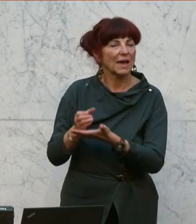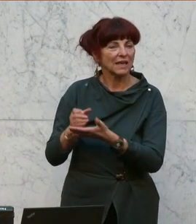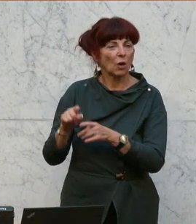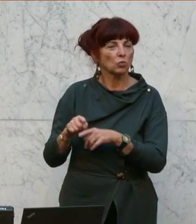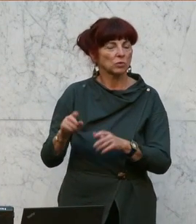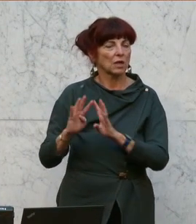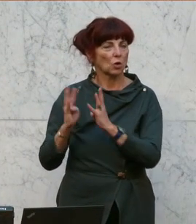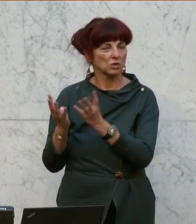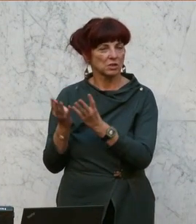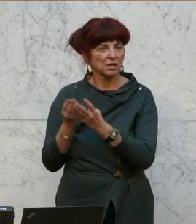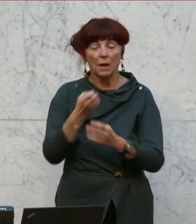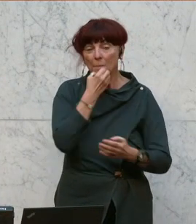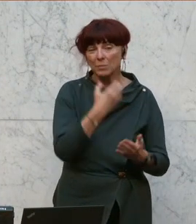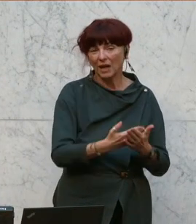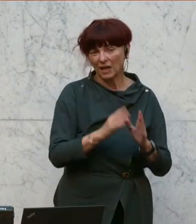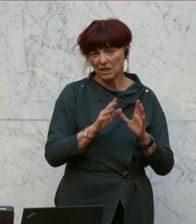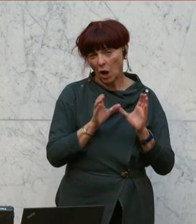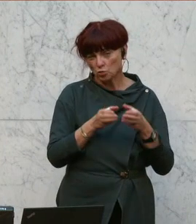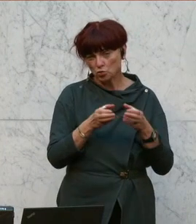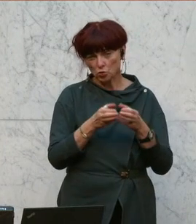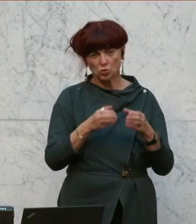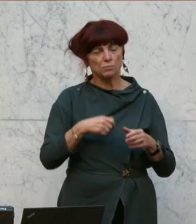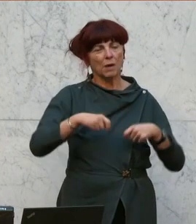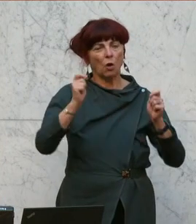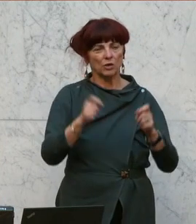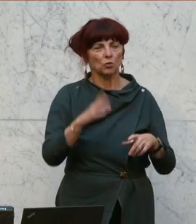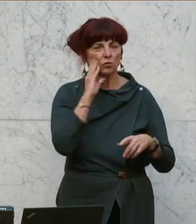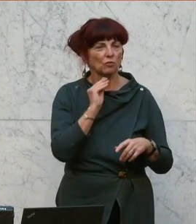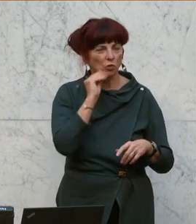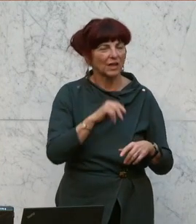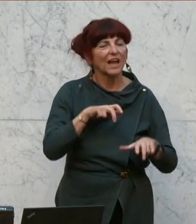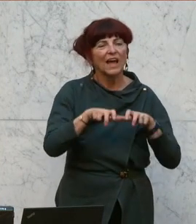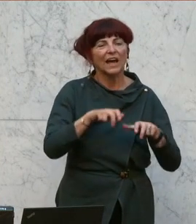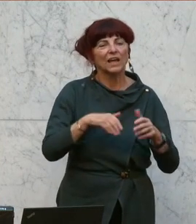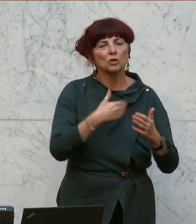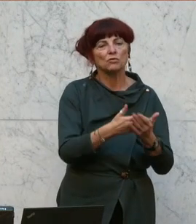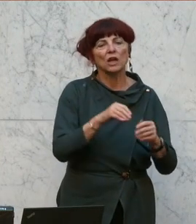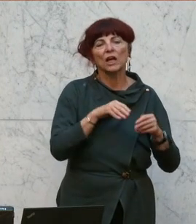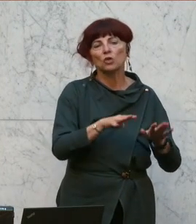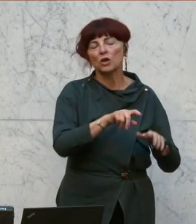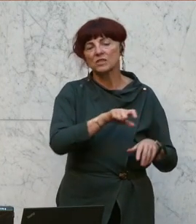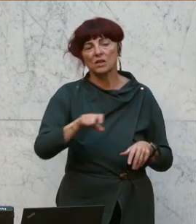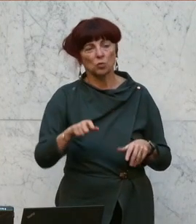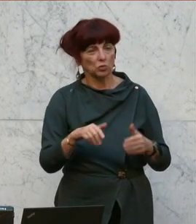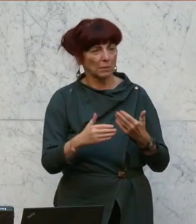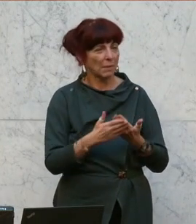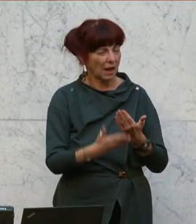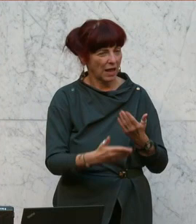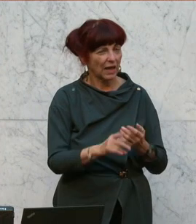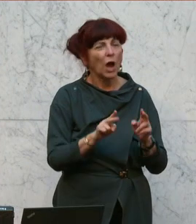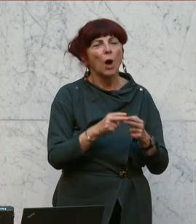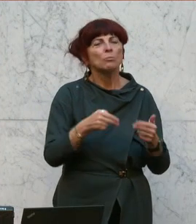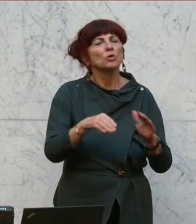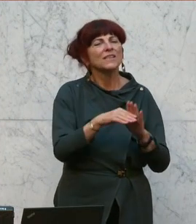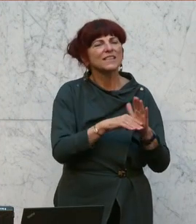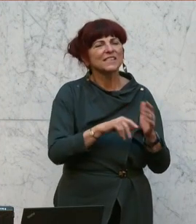Genossen, zum Bericht des Ausschusses für Bauen und Wohnen über die Regierungsvorlage 1900. der Beilage, Bundesgesetz, mit dem das Maklergesetz